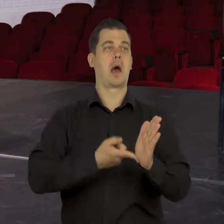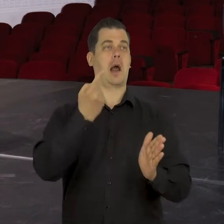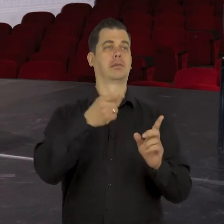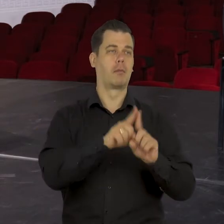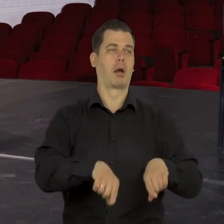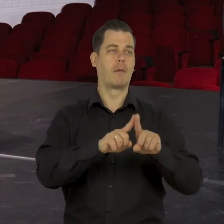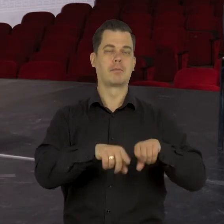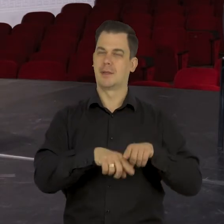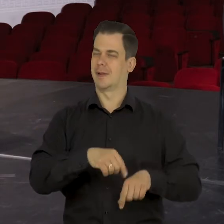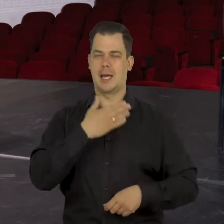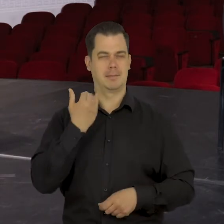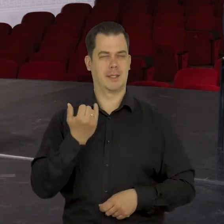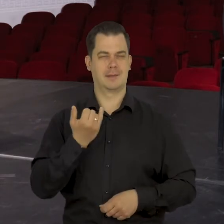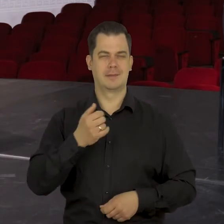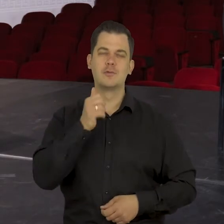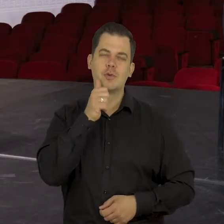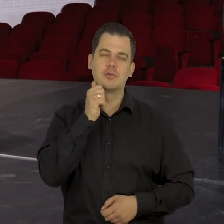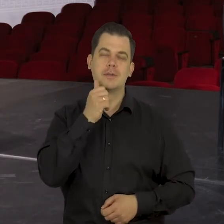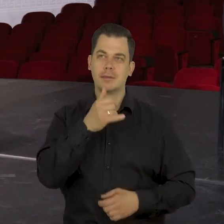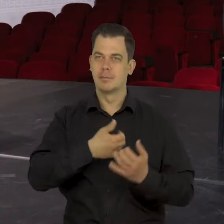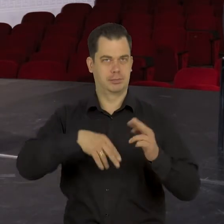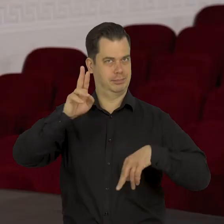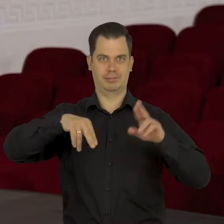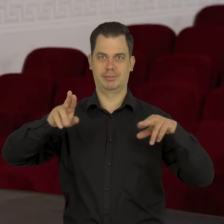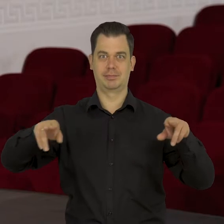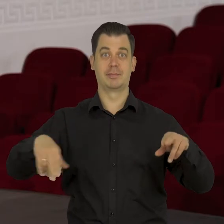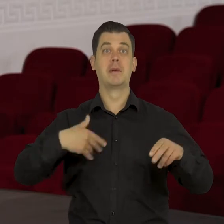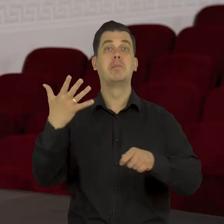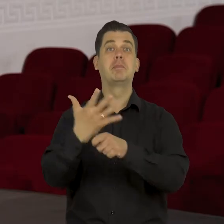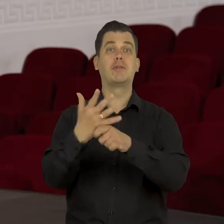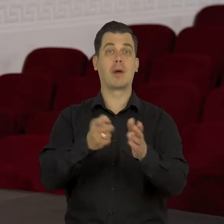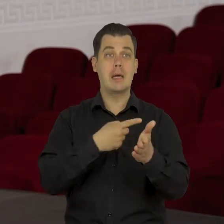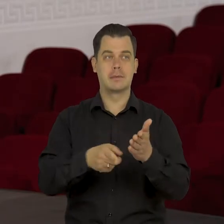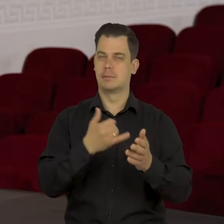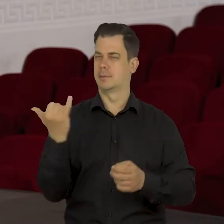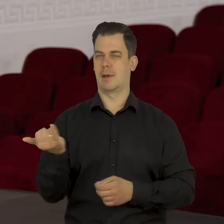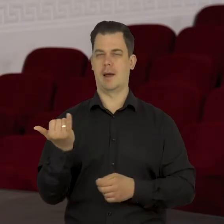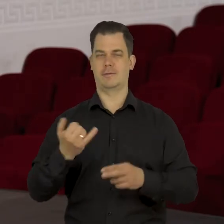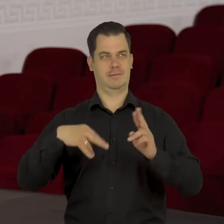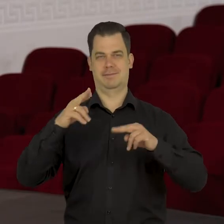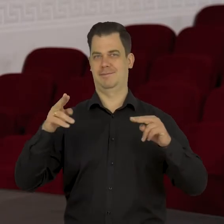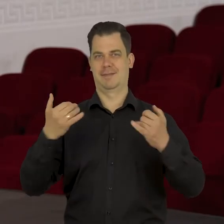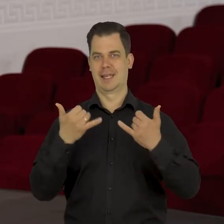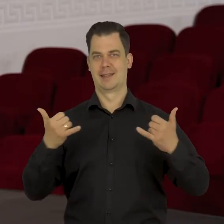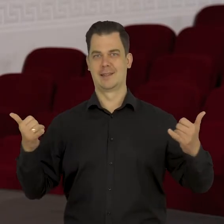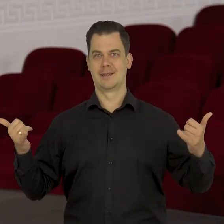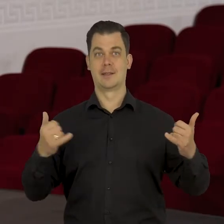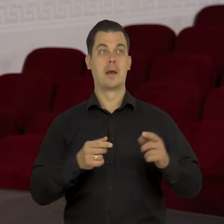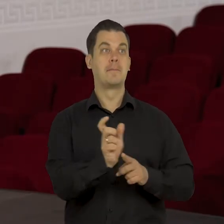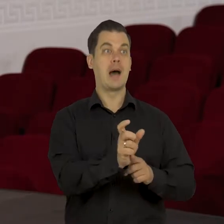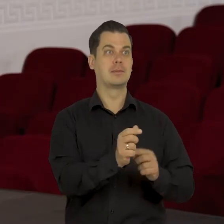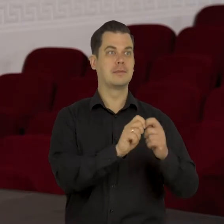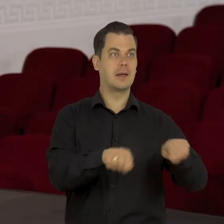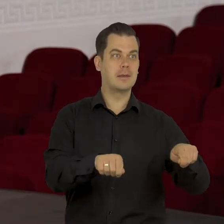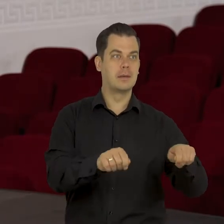nie jest praca, że zawsze jest tak samo. Właśnie zawsze jest inaczej, nawet ten sam spektakl, może mogę go grać 50 razy, a on za każdym razem będzie inny. Będą